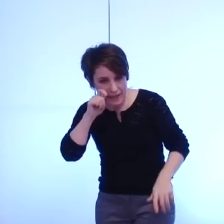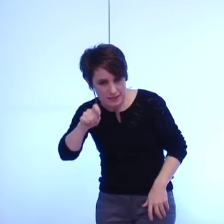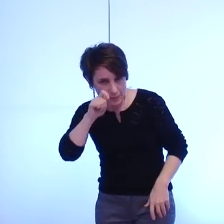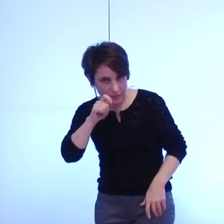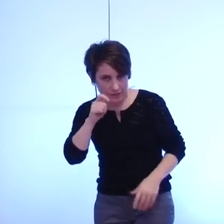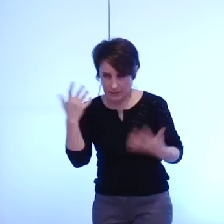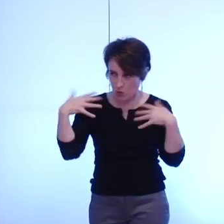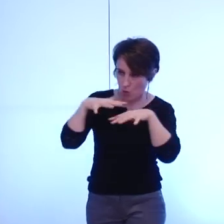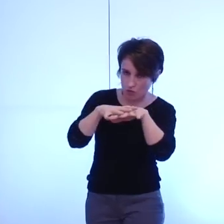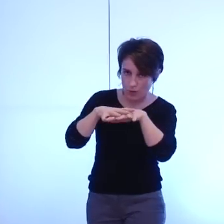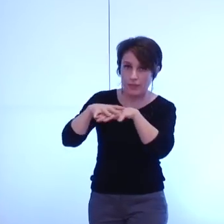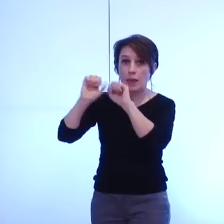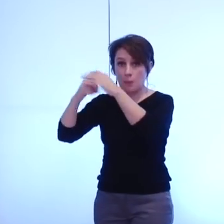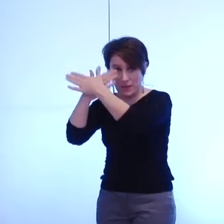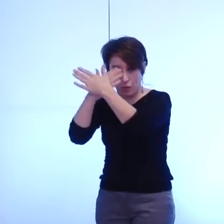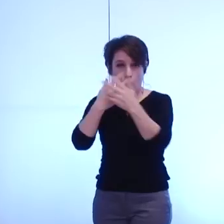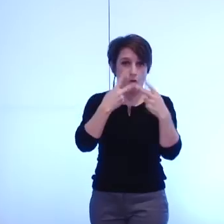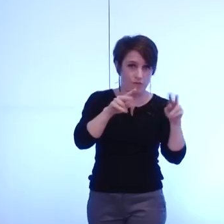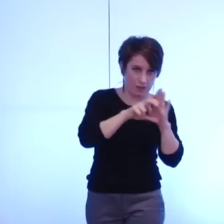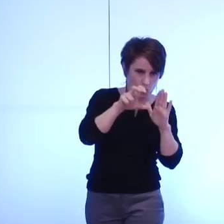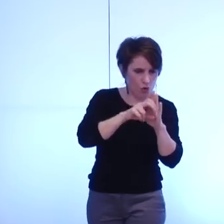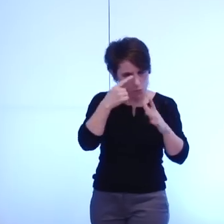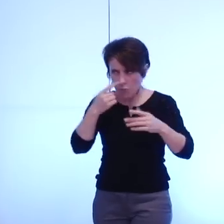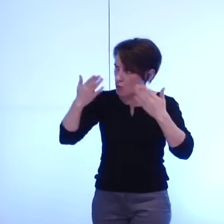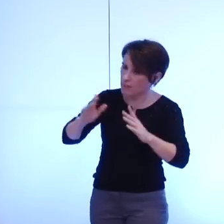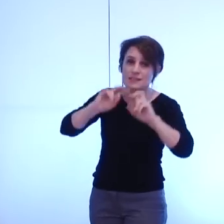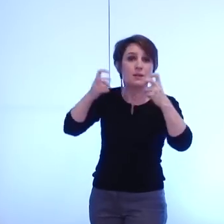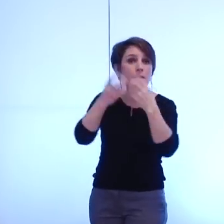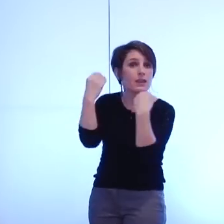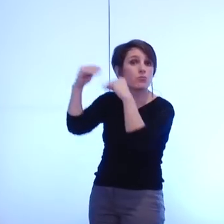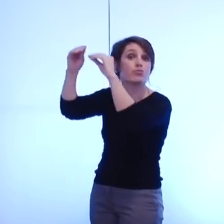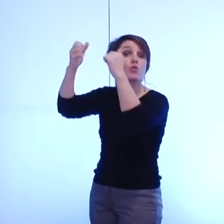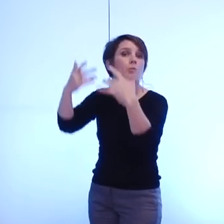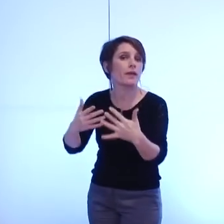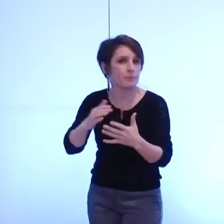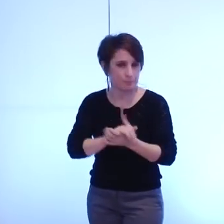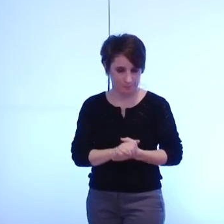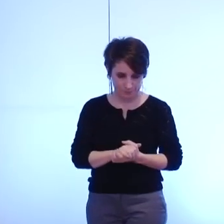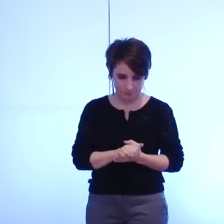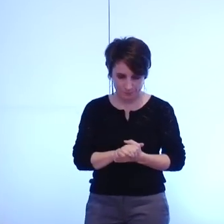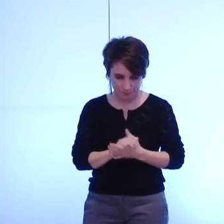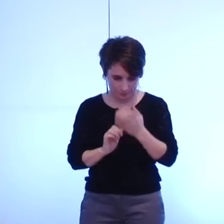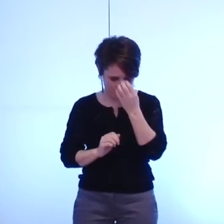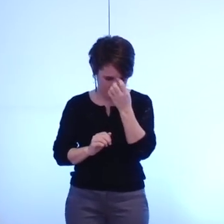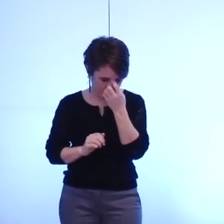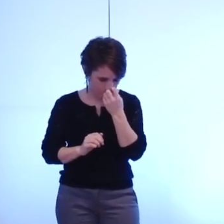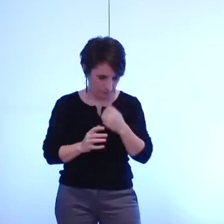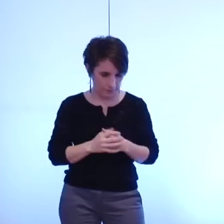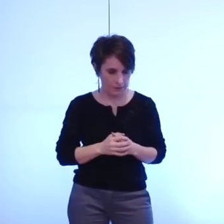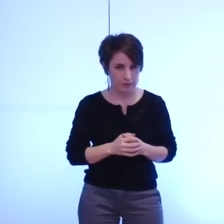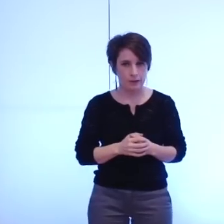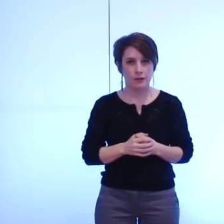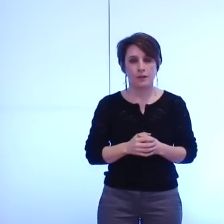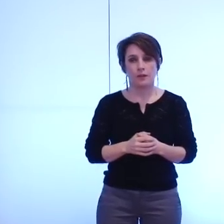de la métro pour nous entendre sur un prix de session des actions la délibération qui vous est proposée